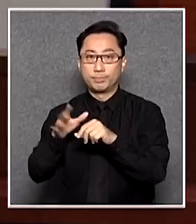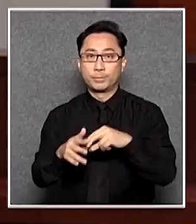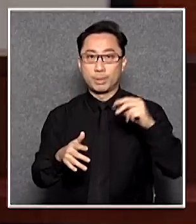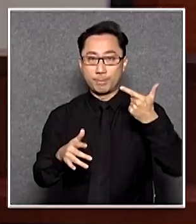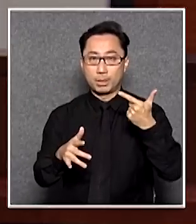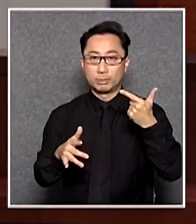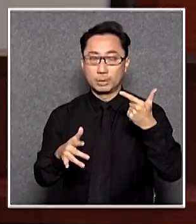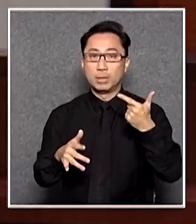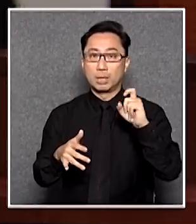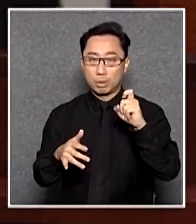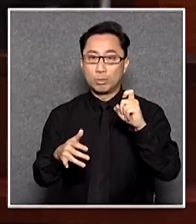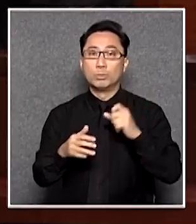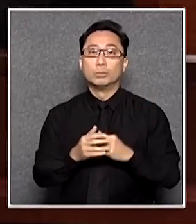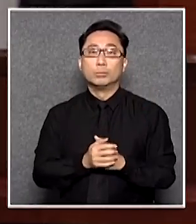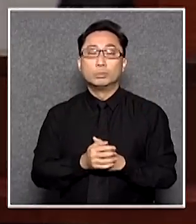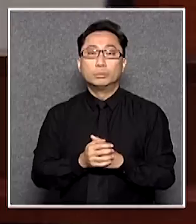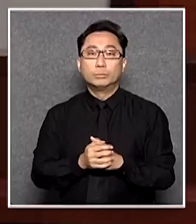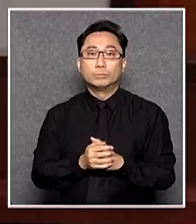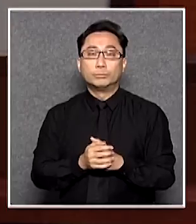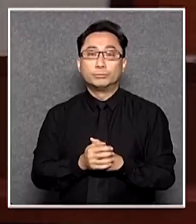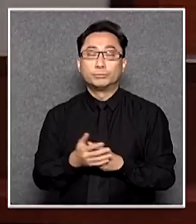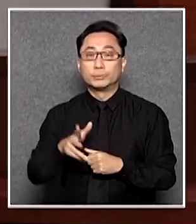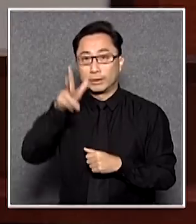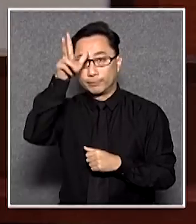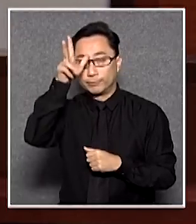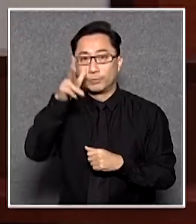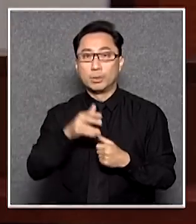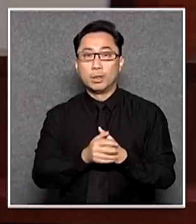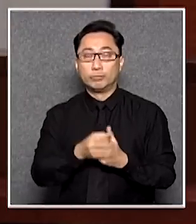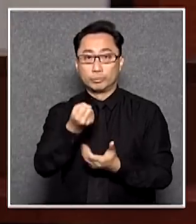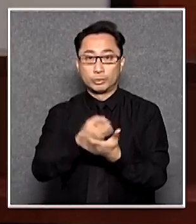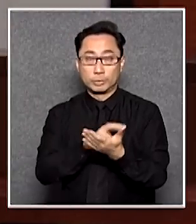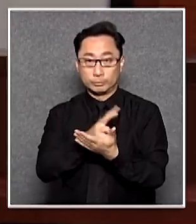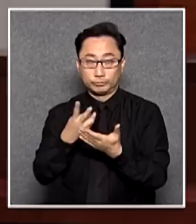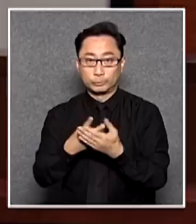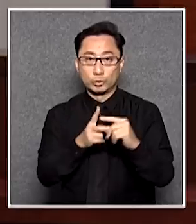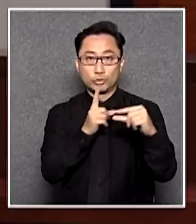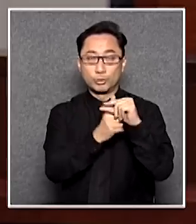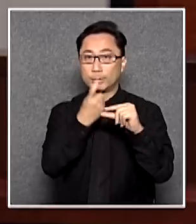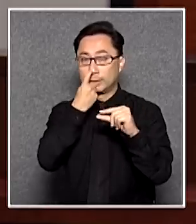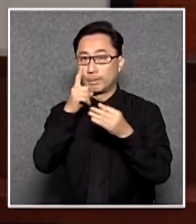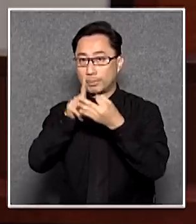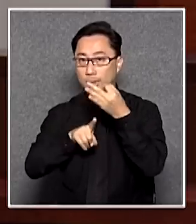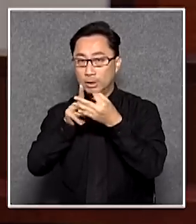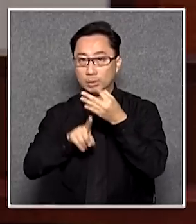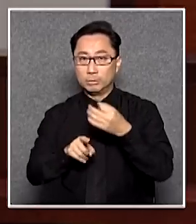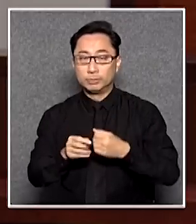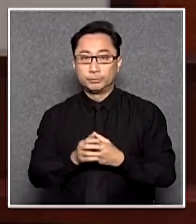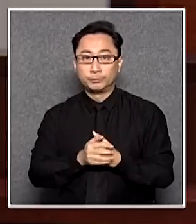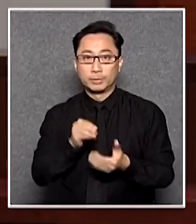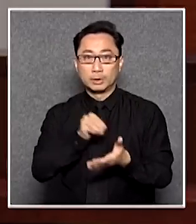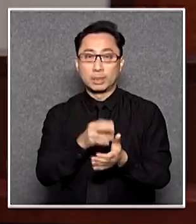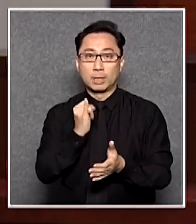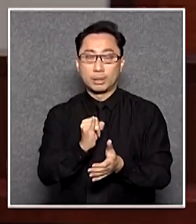條及第九條都在政府異議修正條例的中英文明稱即是定額罰